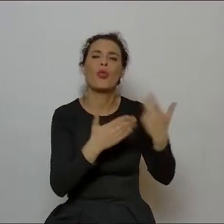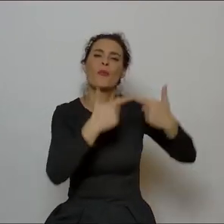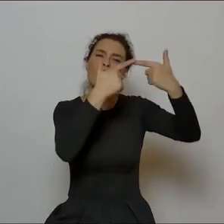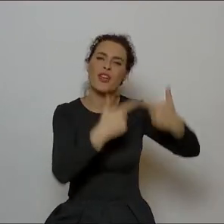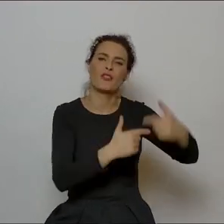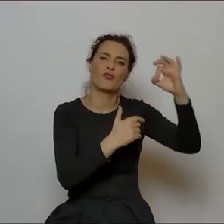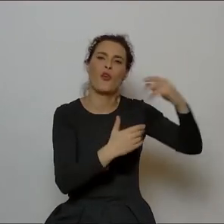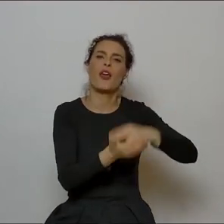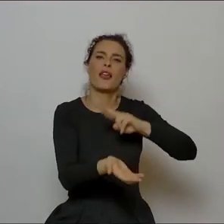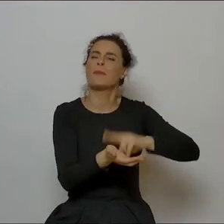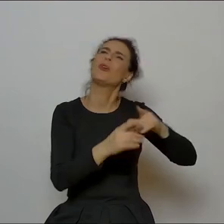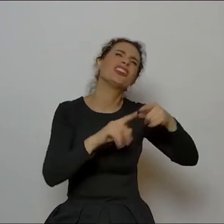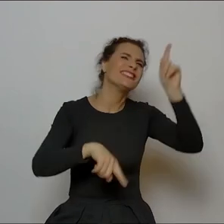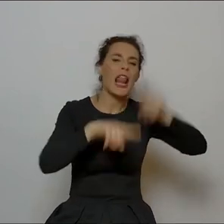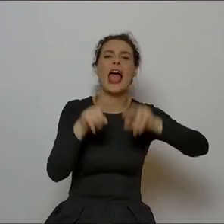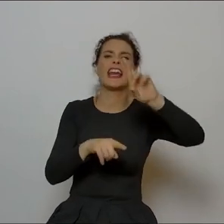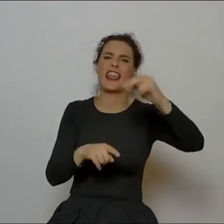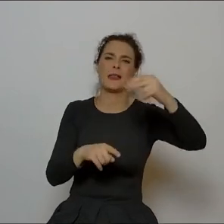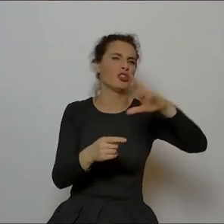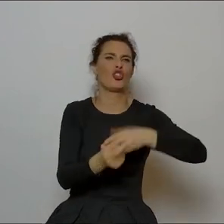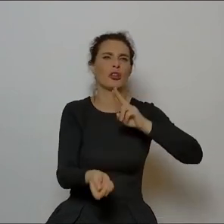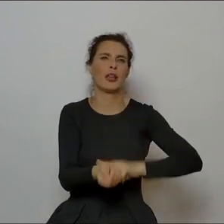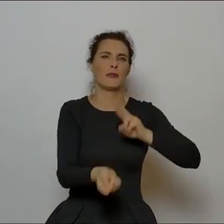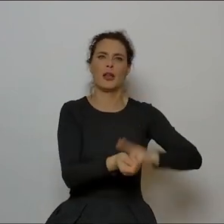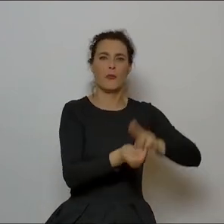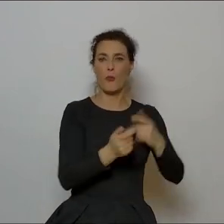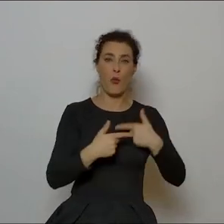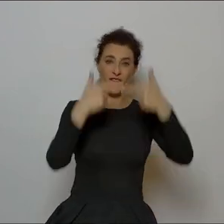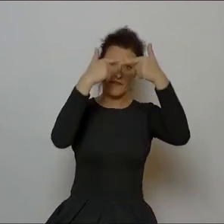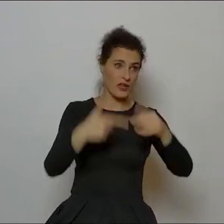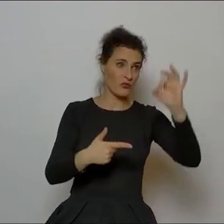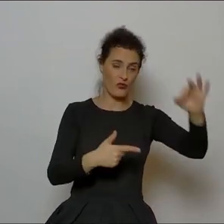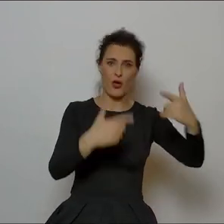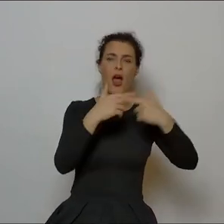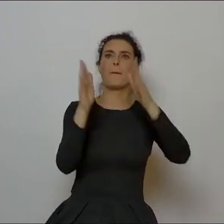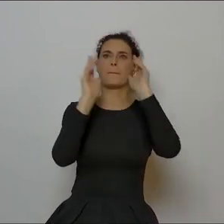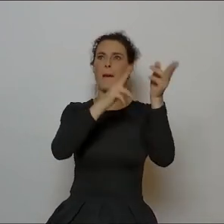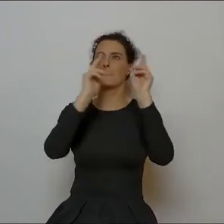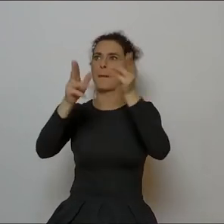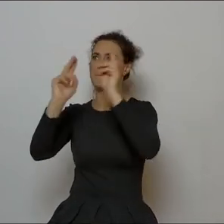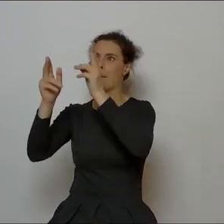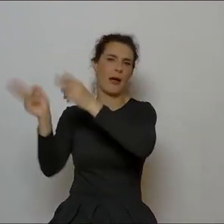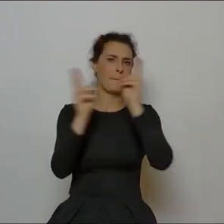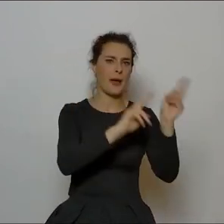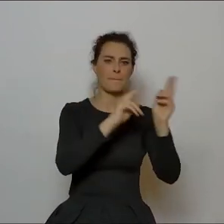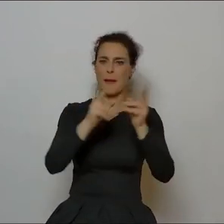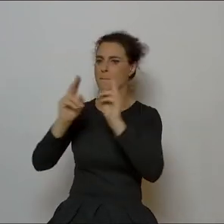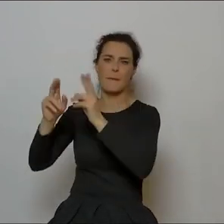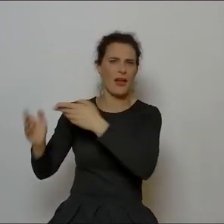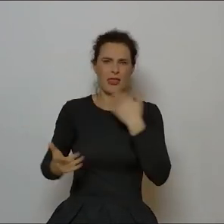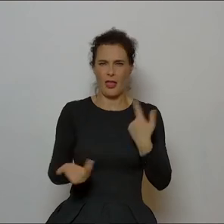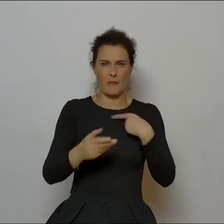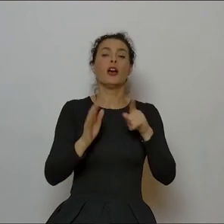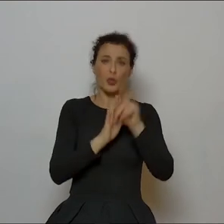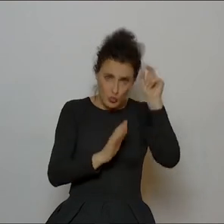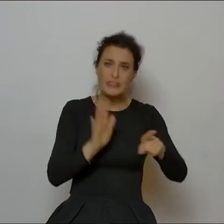może to jest złe słowo rytmiczność, bo poezja Norwida nie jest rytmiczna, wiadomo zdarzają się wiersze, które są rytmiczne,